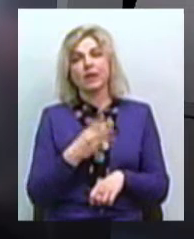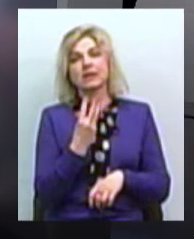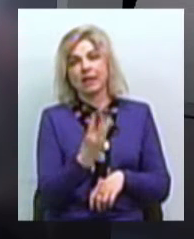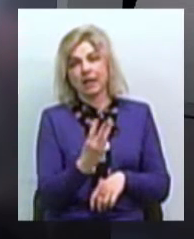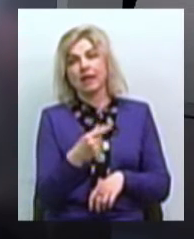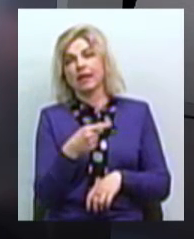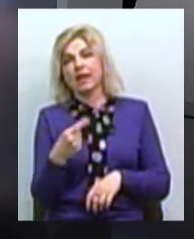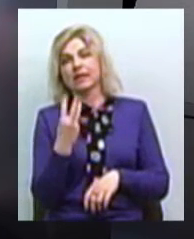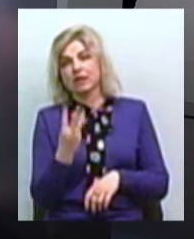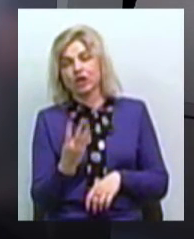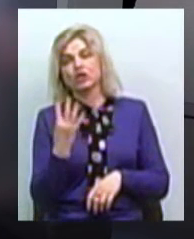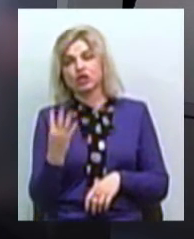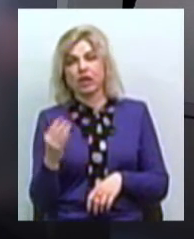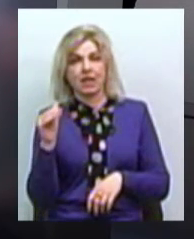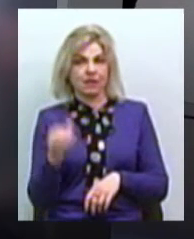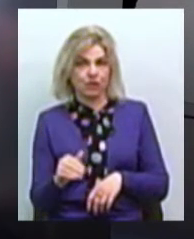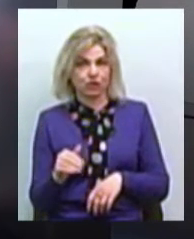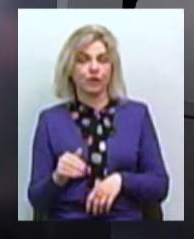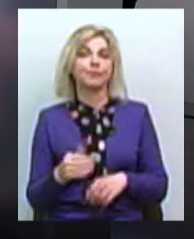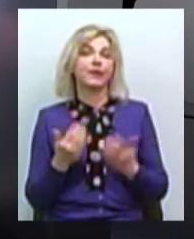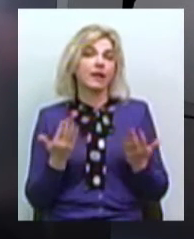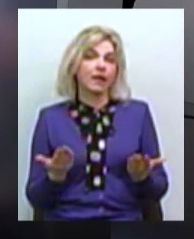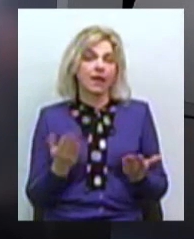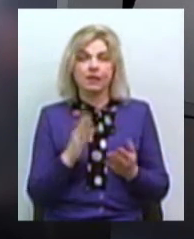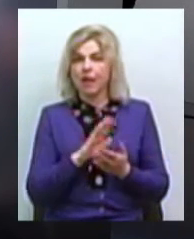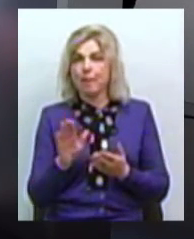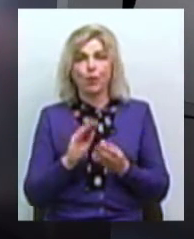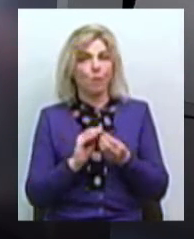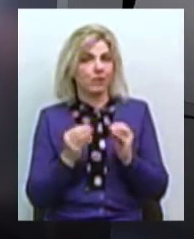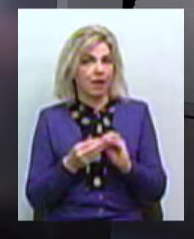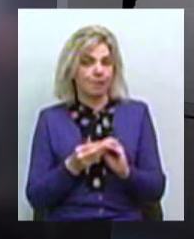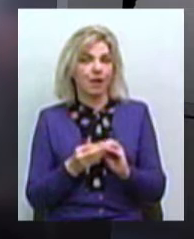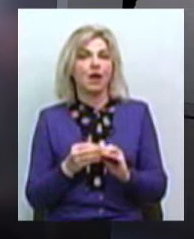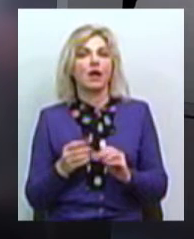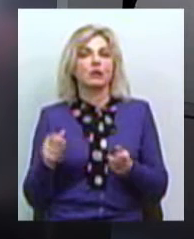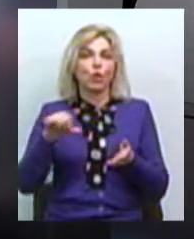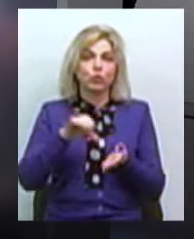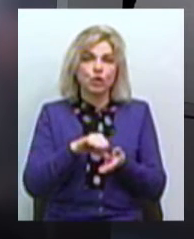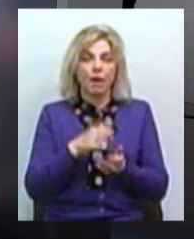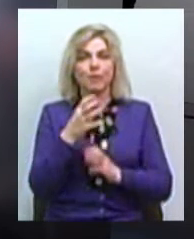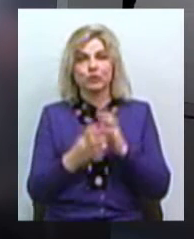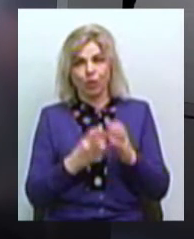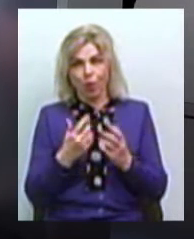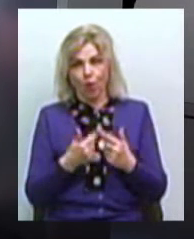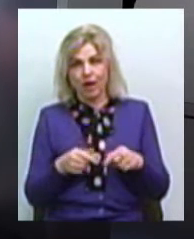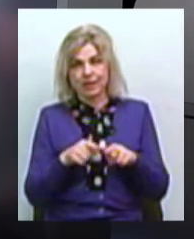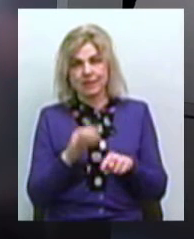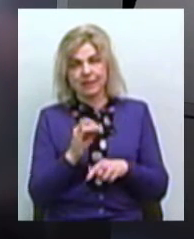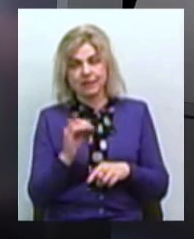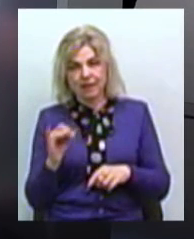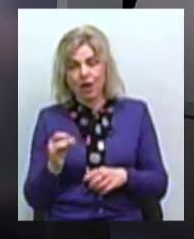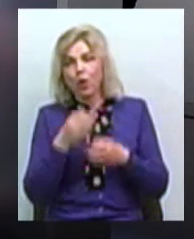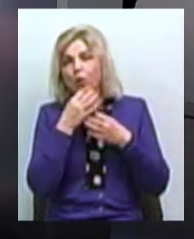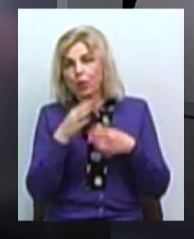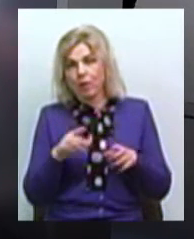тисячі. І, звичайно, не проблема так само долучати міжнародні організації, будь-які